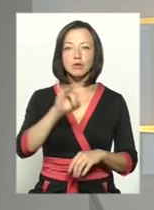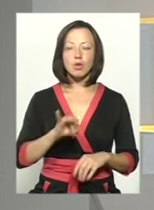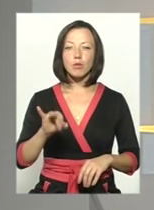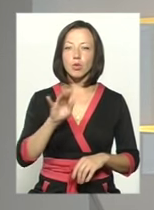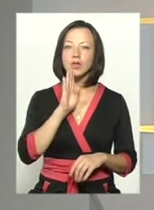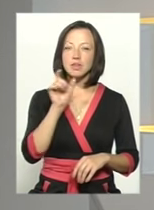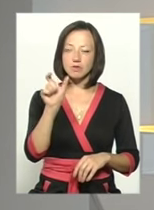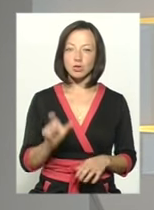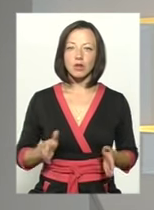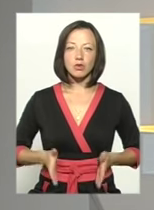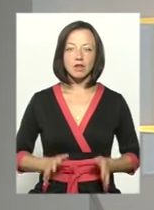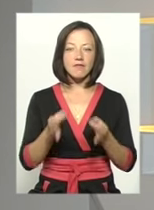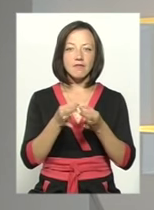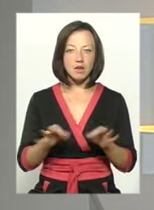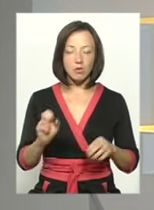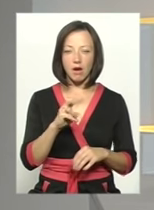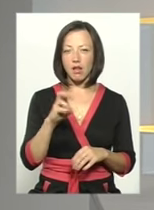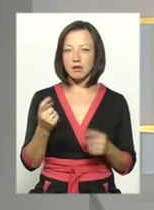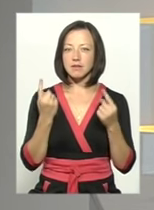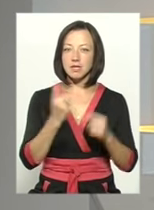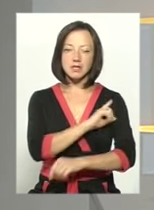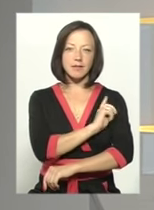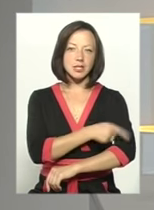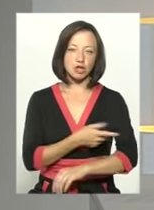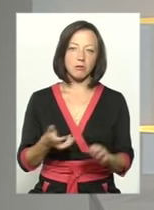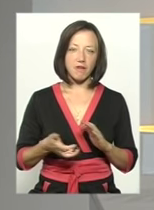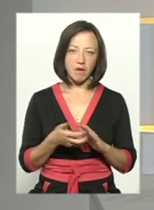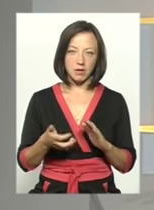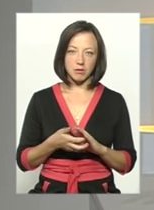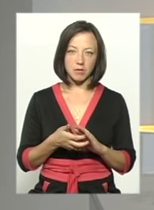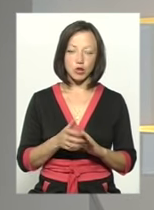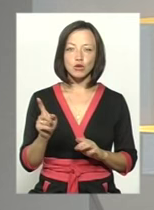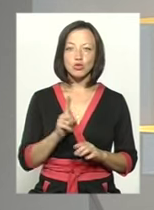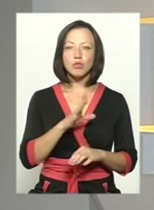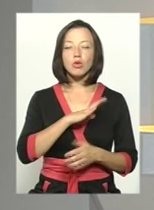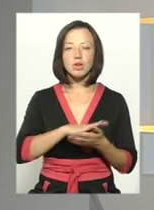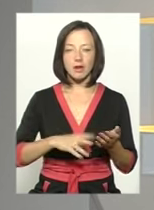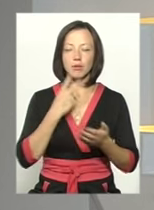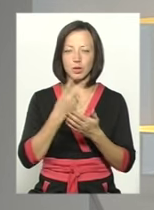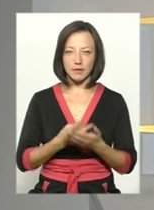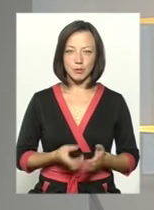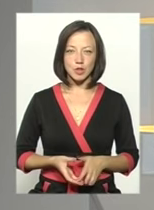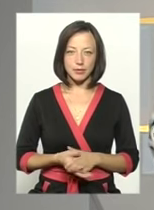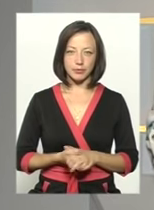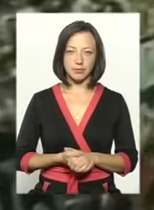Дякую вам. Звільною, але з неймовірними фізичними вадами. Що було потім – подивімося.